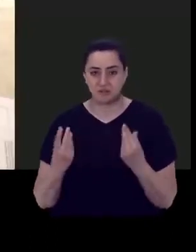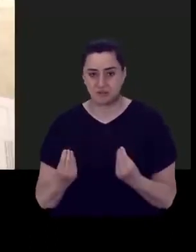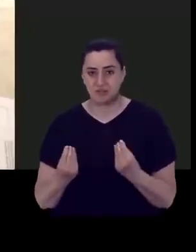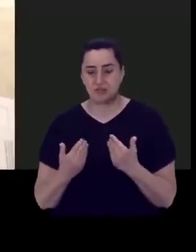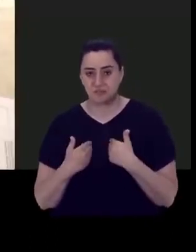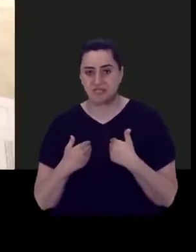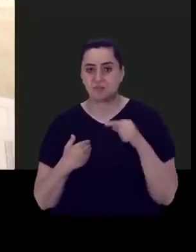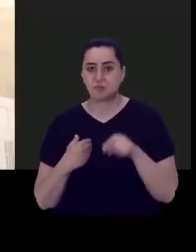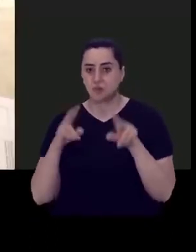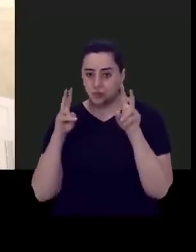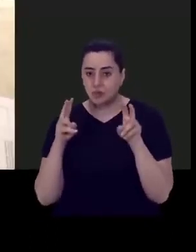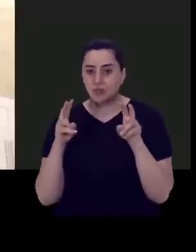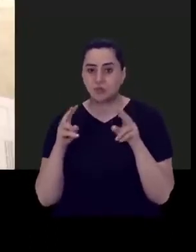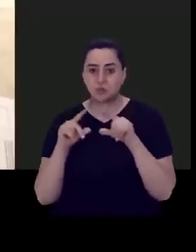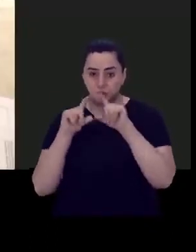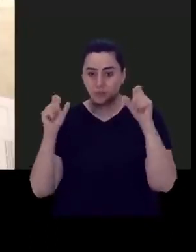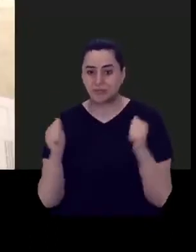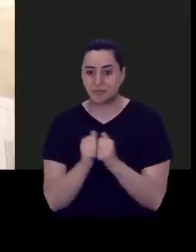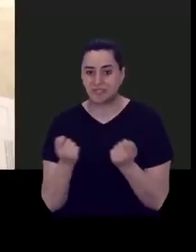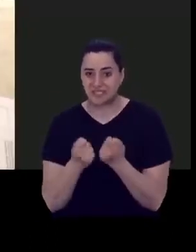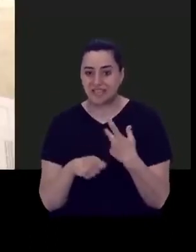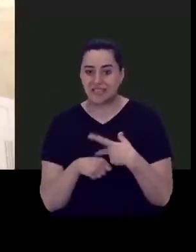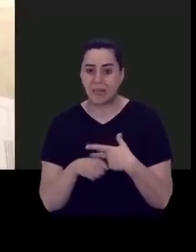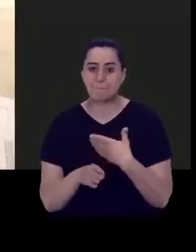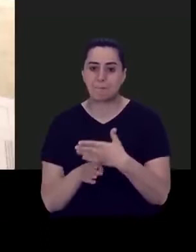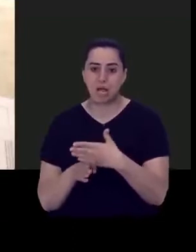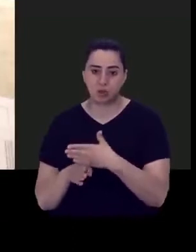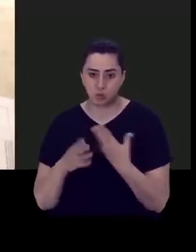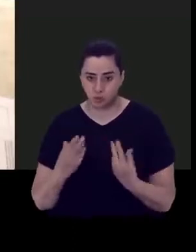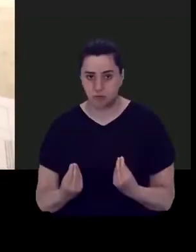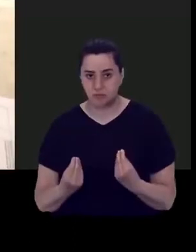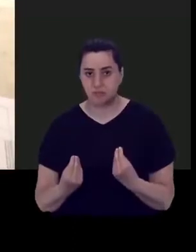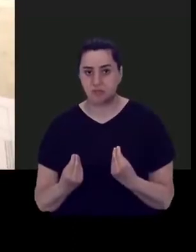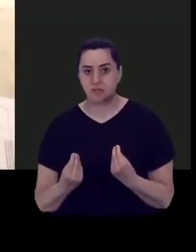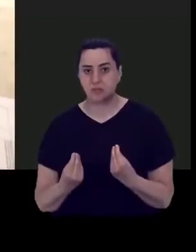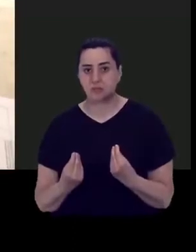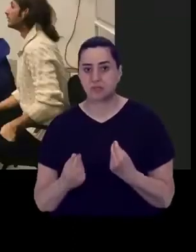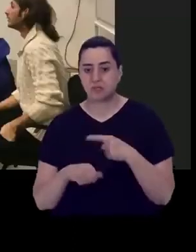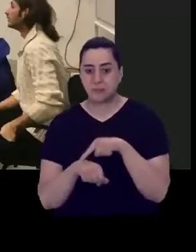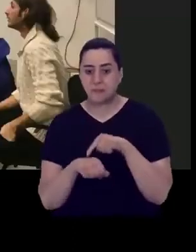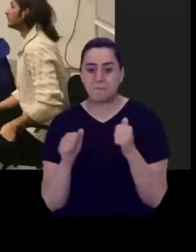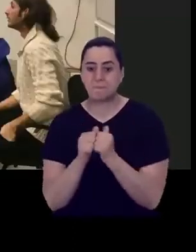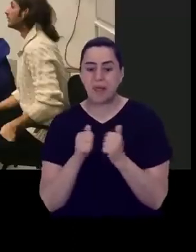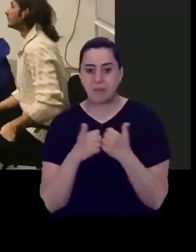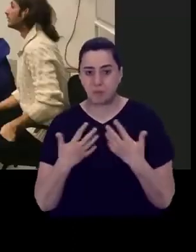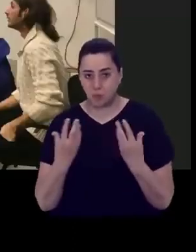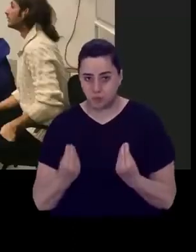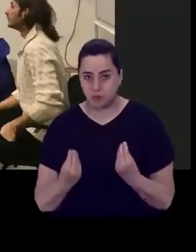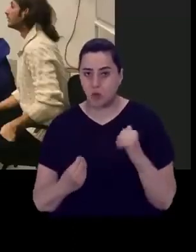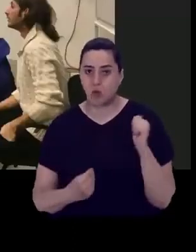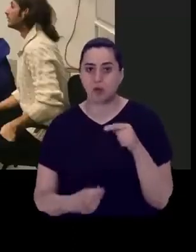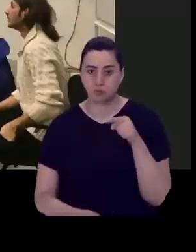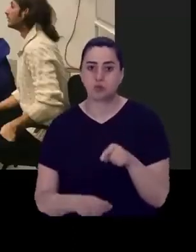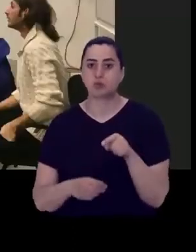kurulundaki çalışanlarla aslında deneyim paylaşıyoruz. Aslında bilip zaman geçiriyoruz. En önemli